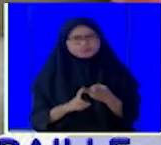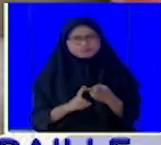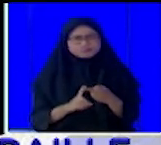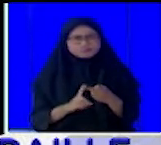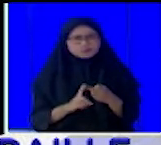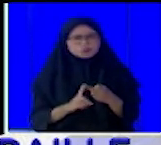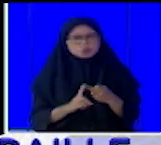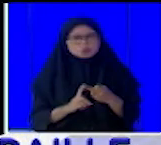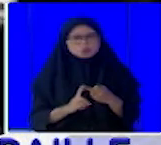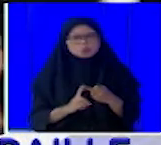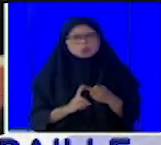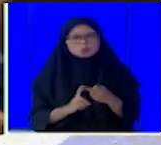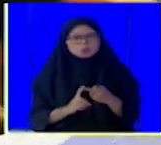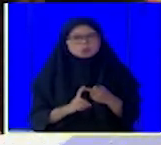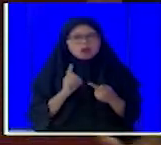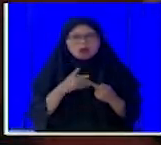merasa minder.